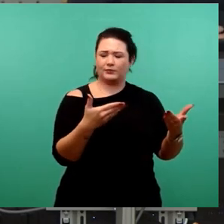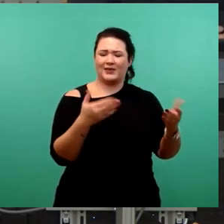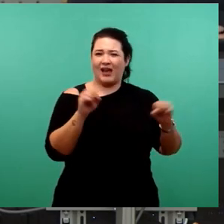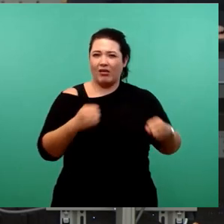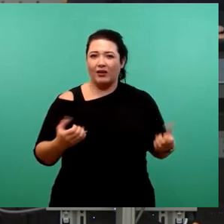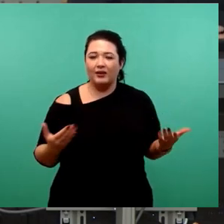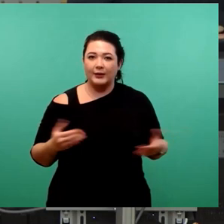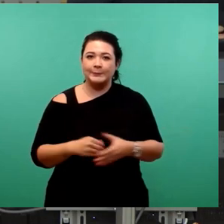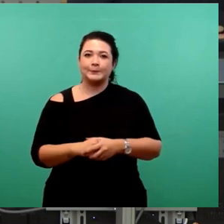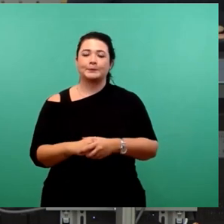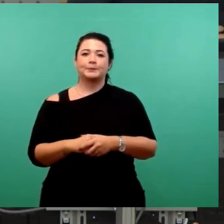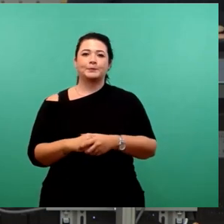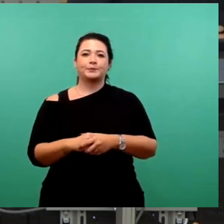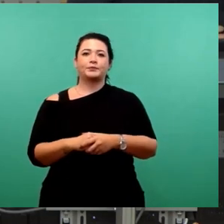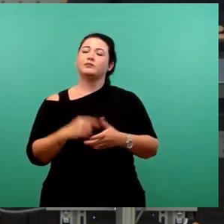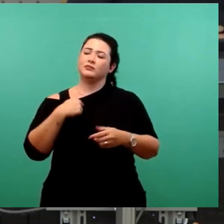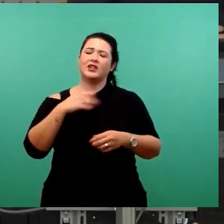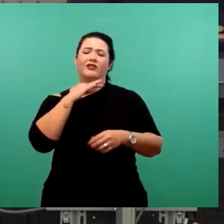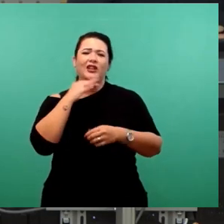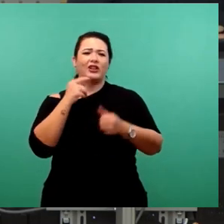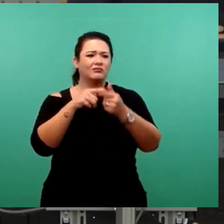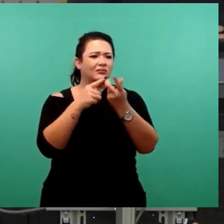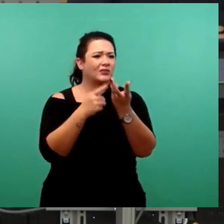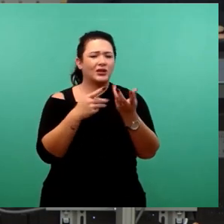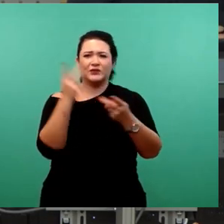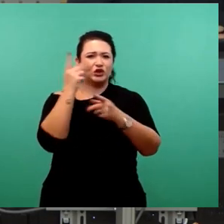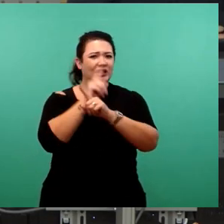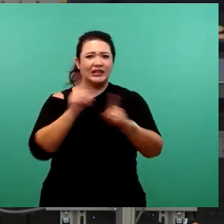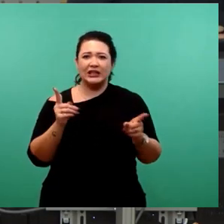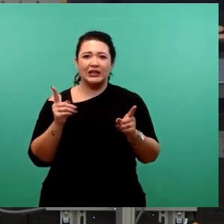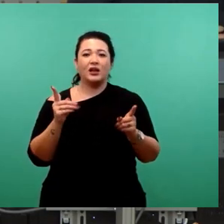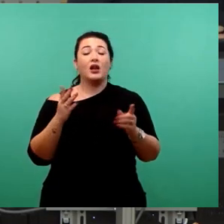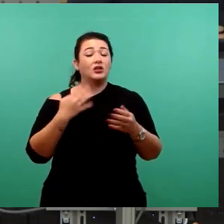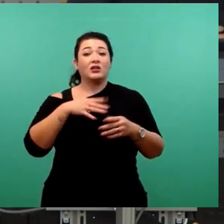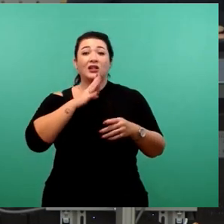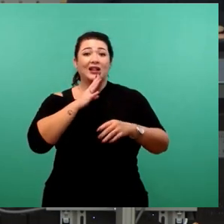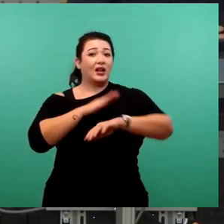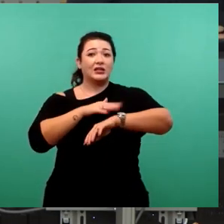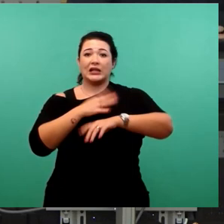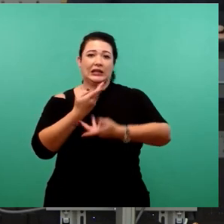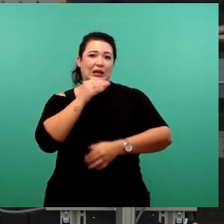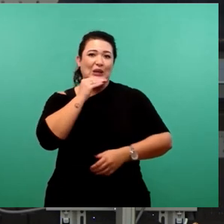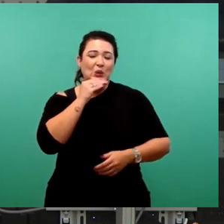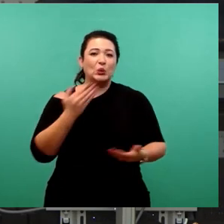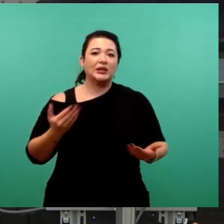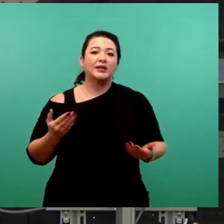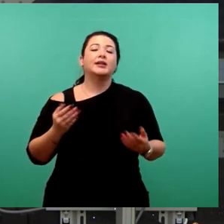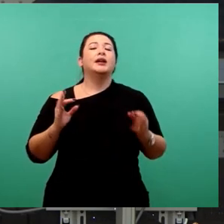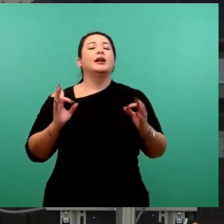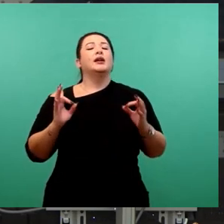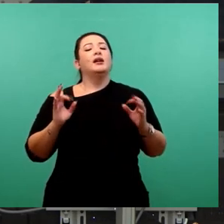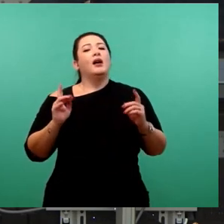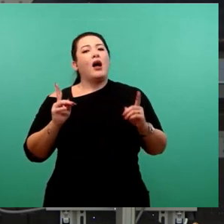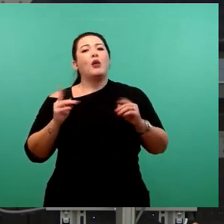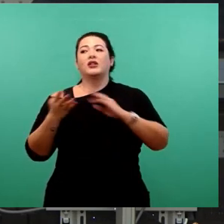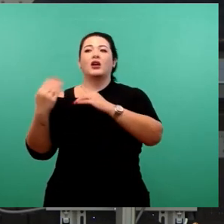Ich verstehe ganz vieles nicht, meine Redezeit reicht dafür leider nicht aus, den ganzen Details, was Sie sagen, das haben Gott sei Dank gerade die Kollegen von der